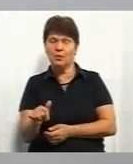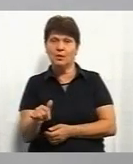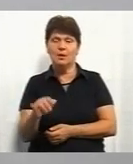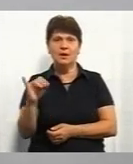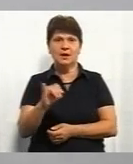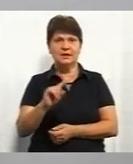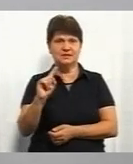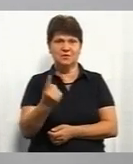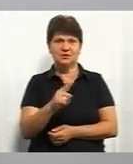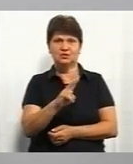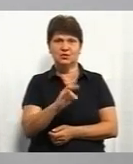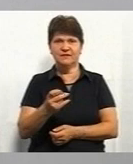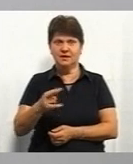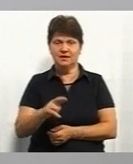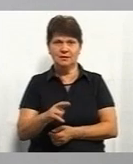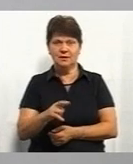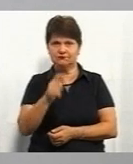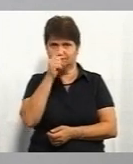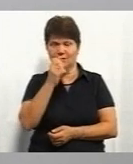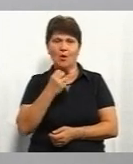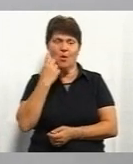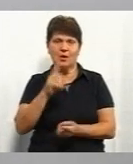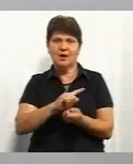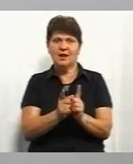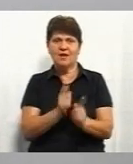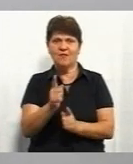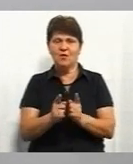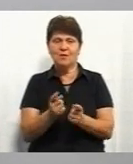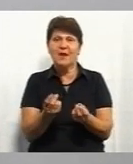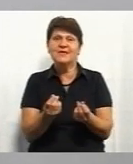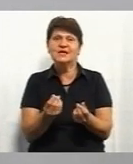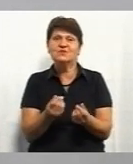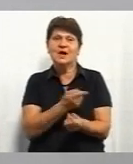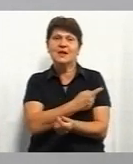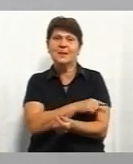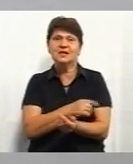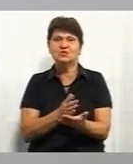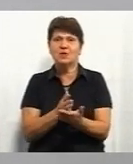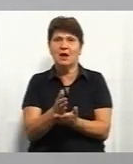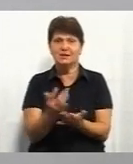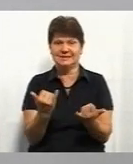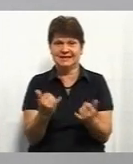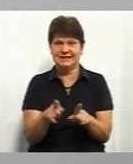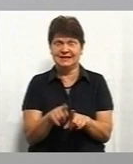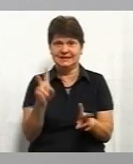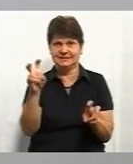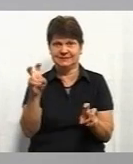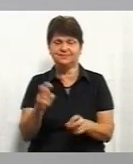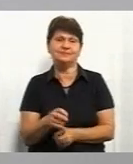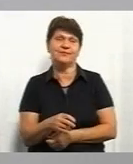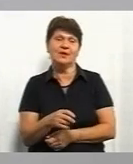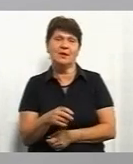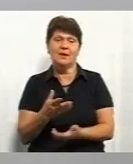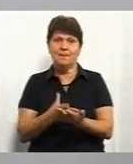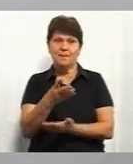з 1 квітня, коли вже йде реформа фінансування медичної галузі, так у нас зараз називається, і йде